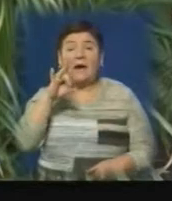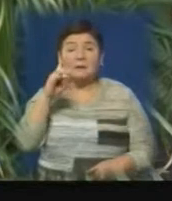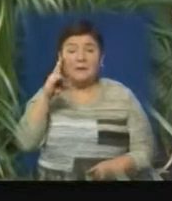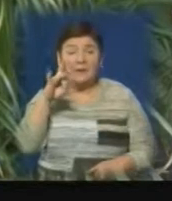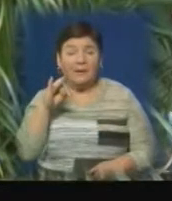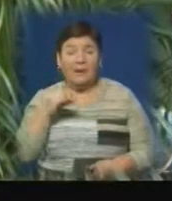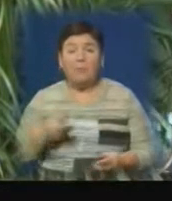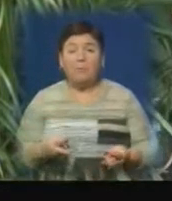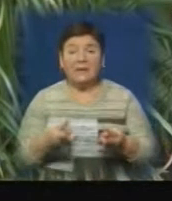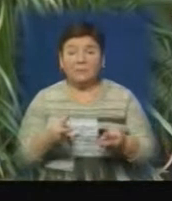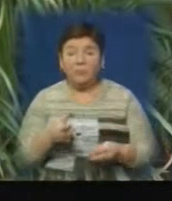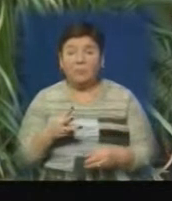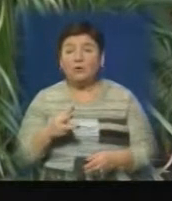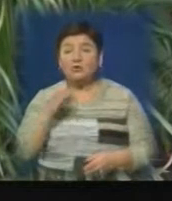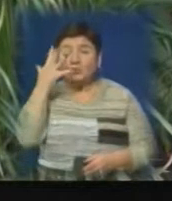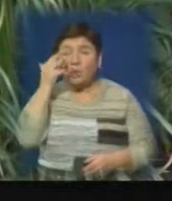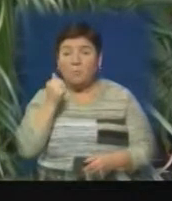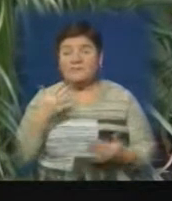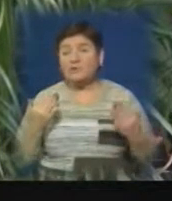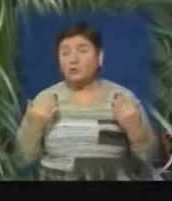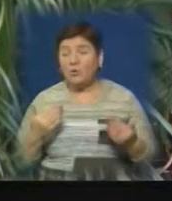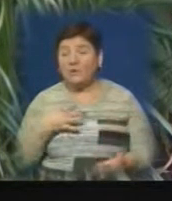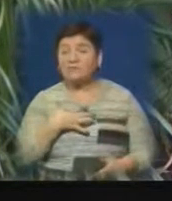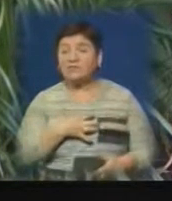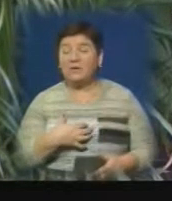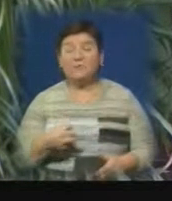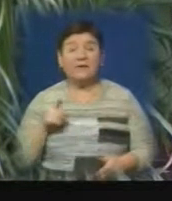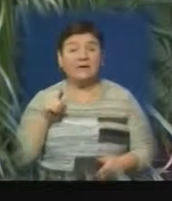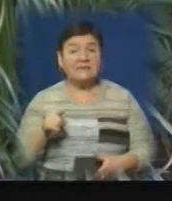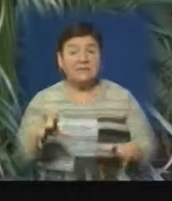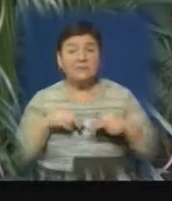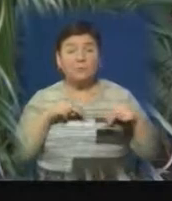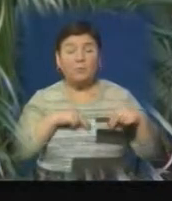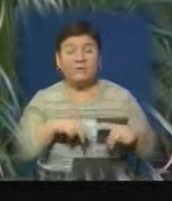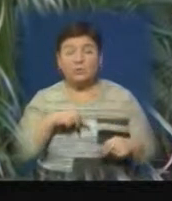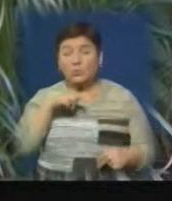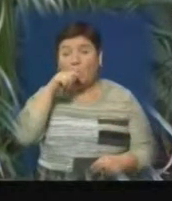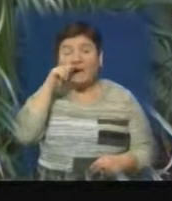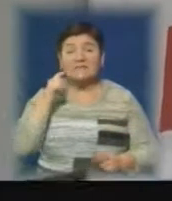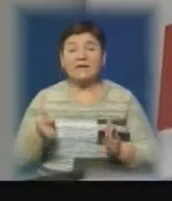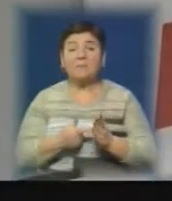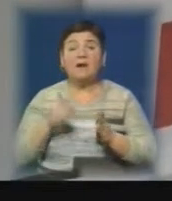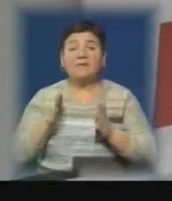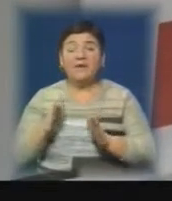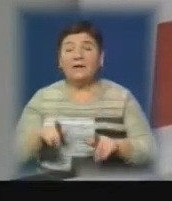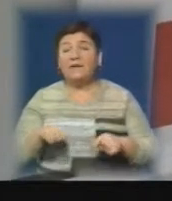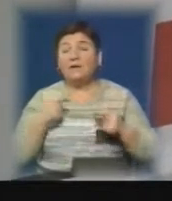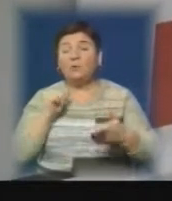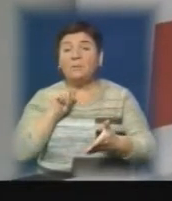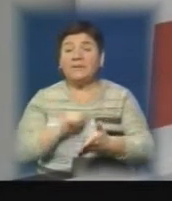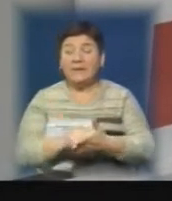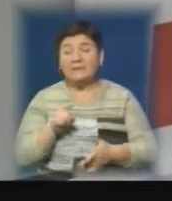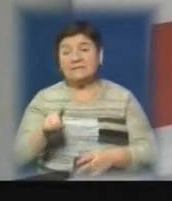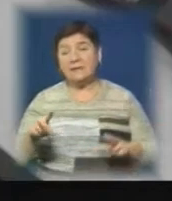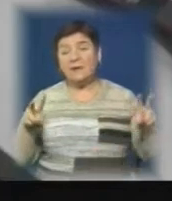Пішлосять про чорнобильські ініціативи сьогодні. Можливою для нас є співпраця з українськими журналістами, які надають нам свої матеріали з